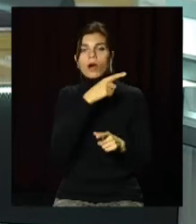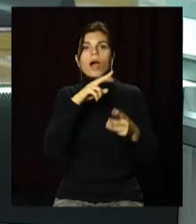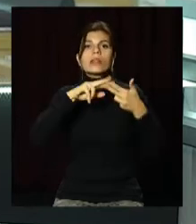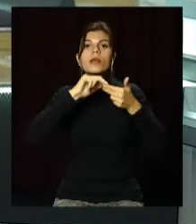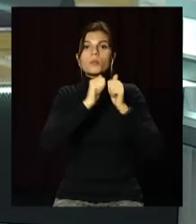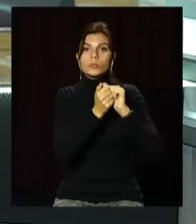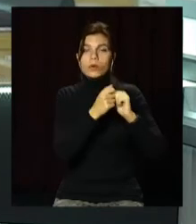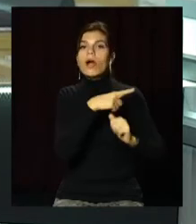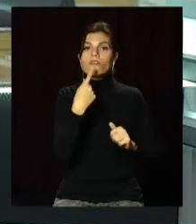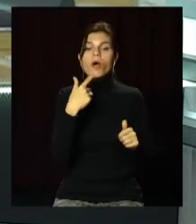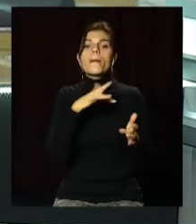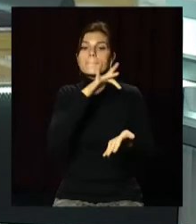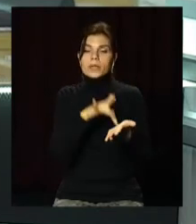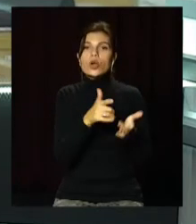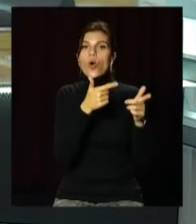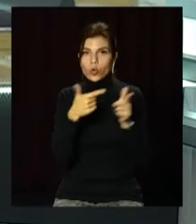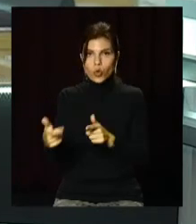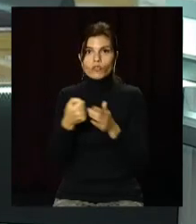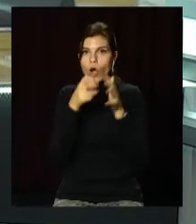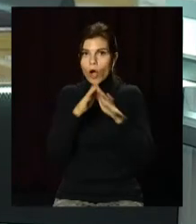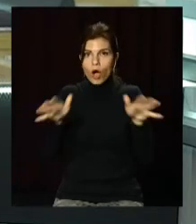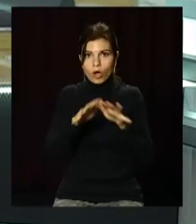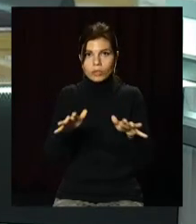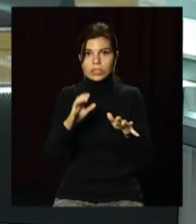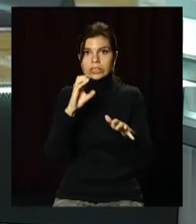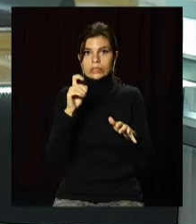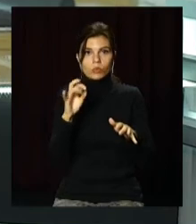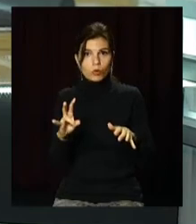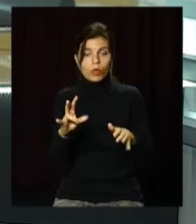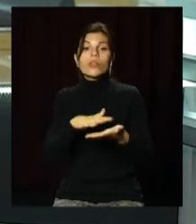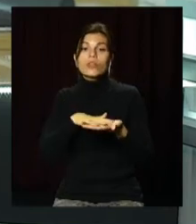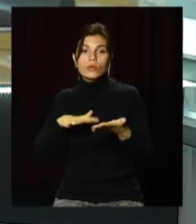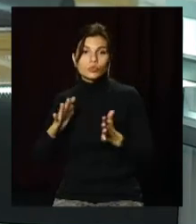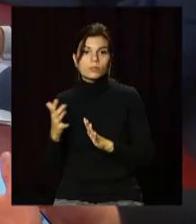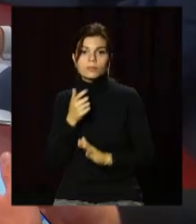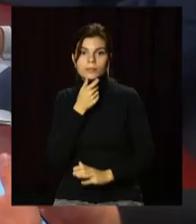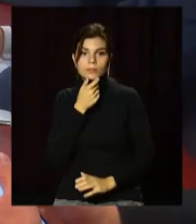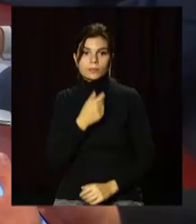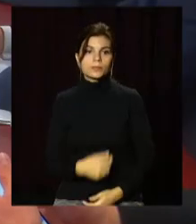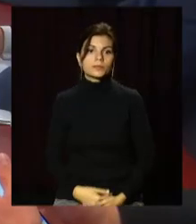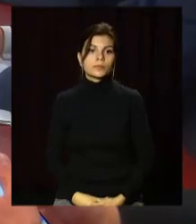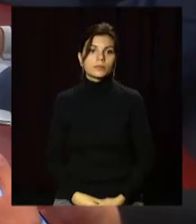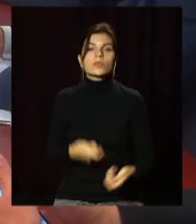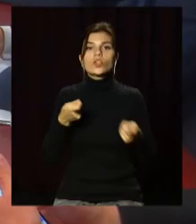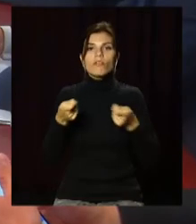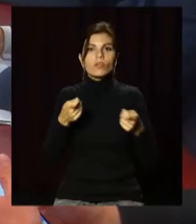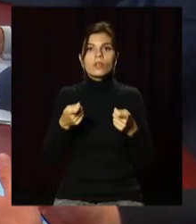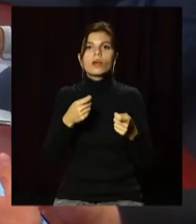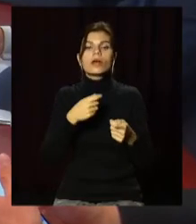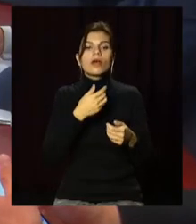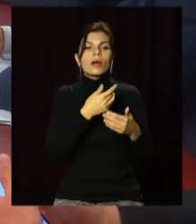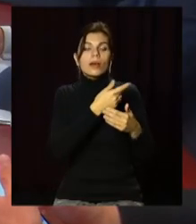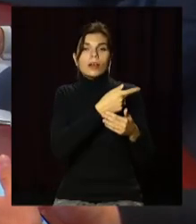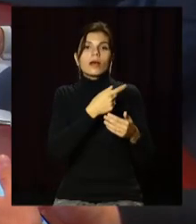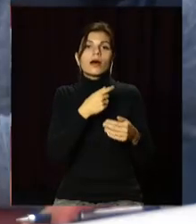переконують – місто готове до опалювального сезону. Подробиці – далі в сюжеті. Керівники комунальних служб,